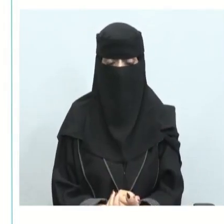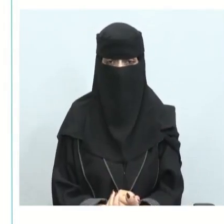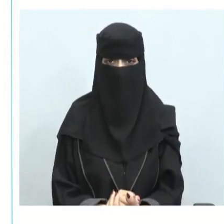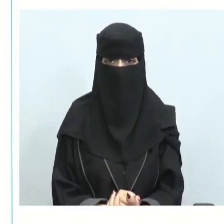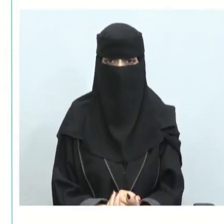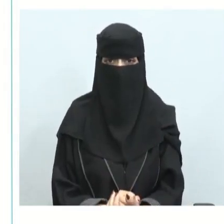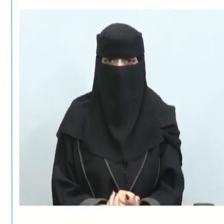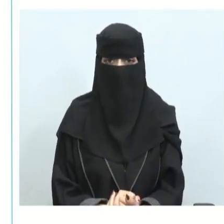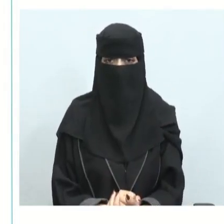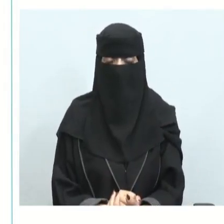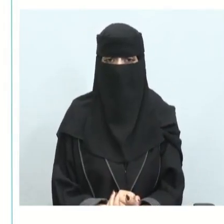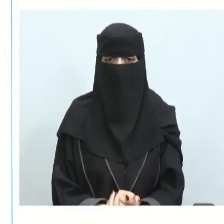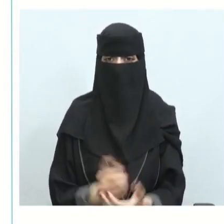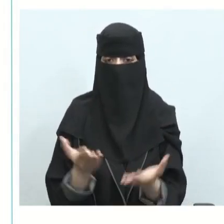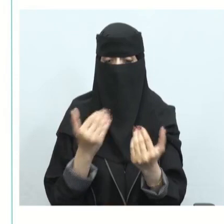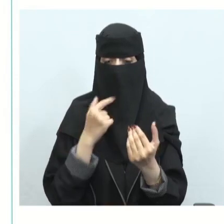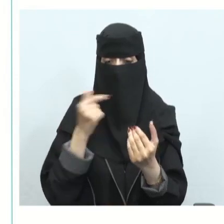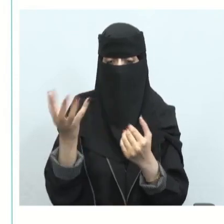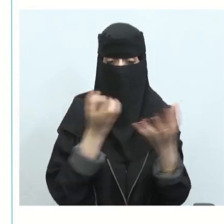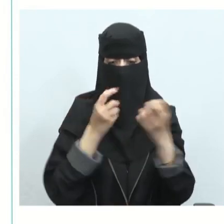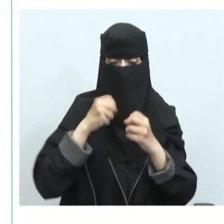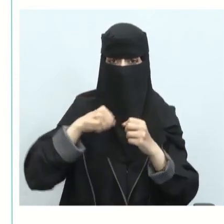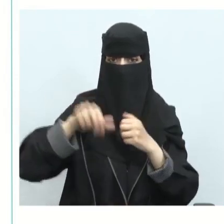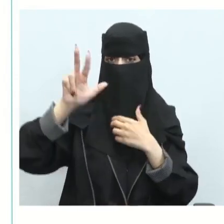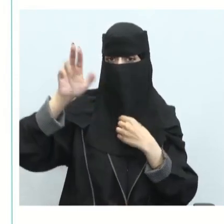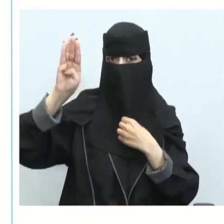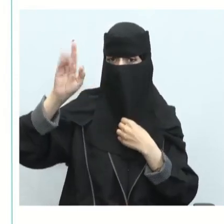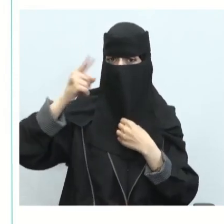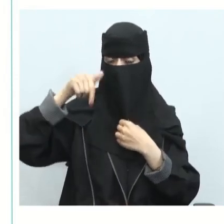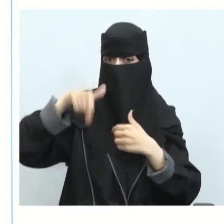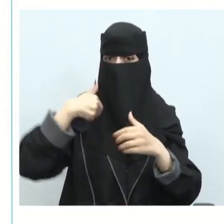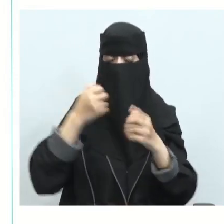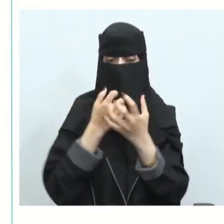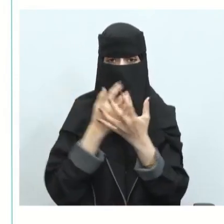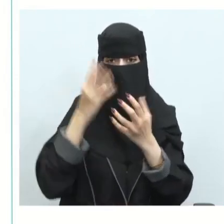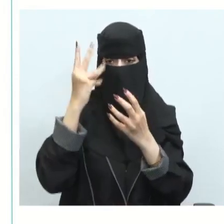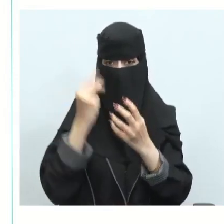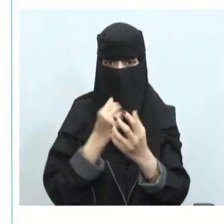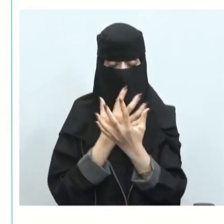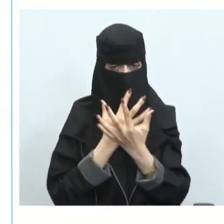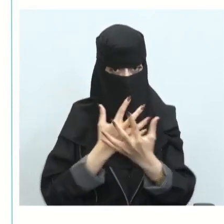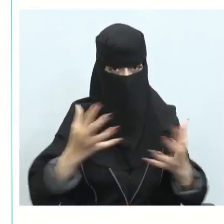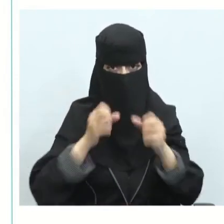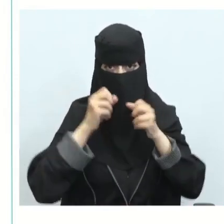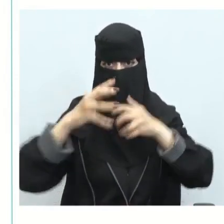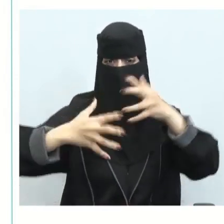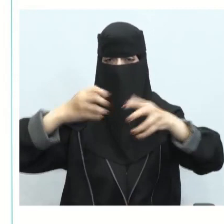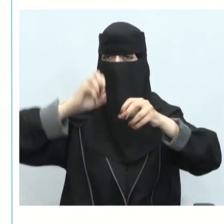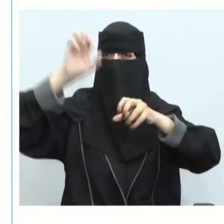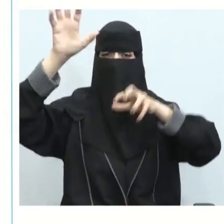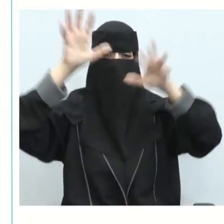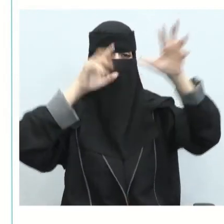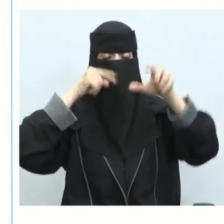انبعاثات الكربون نقصد بهاي كمية الغازات المسابعة لإحتباس الحراري المنبعث من نشاط الإنسان مثلا في قيادة